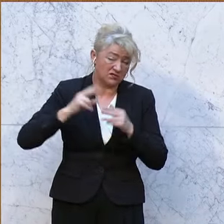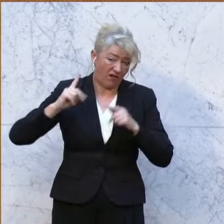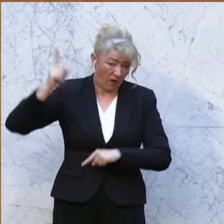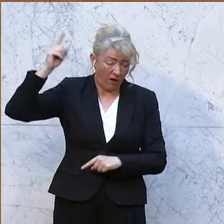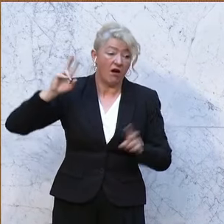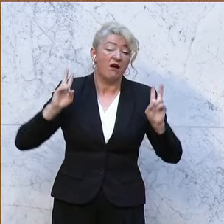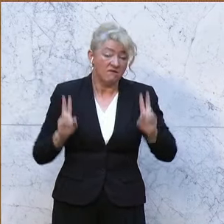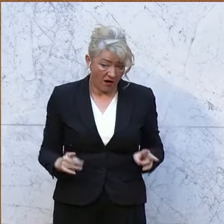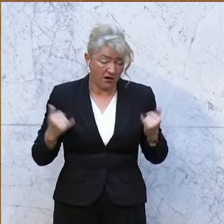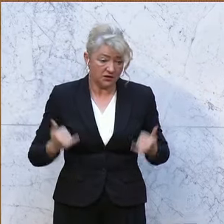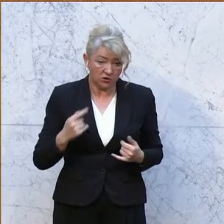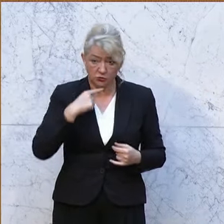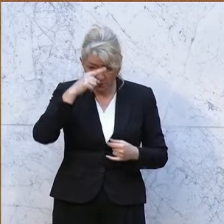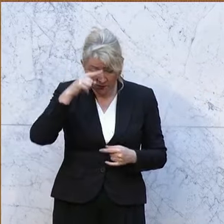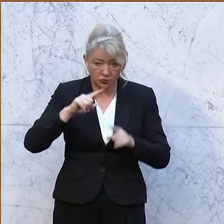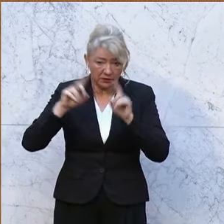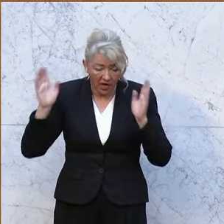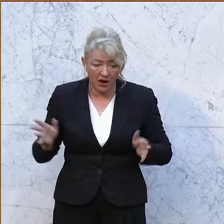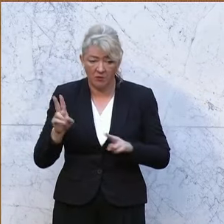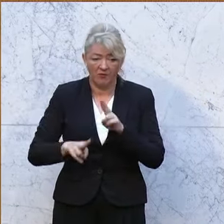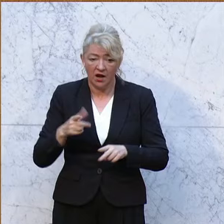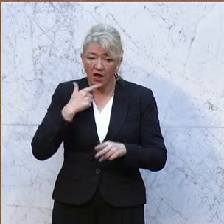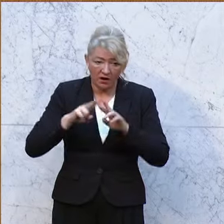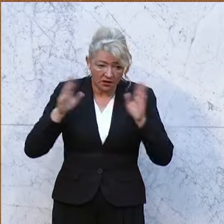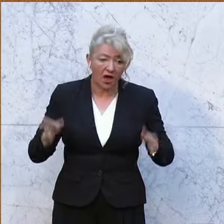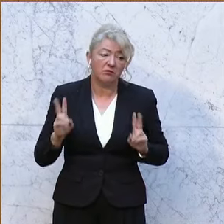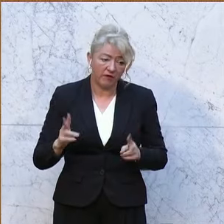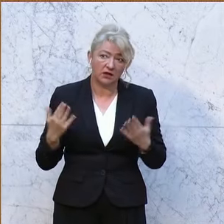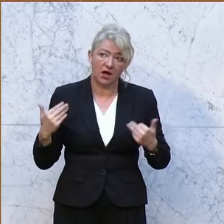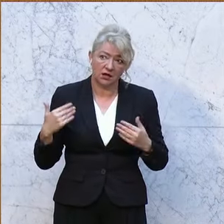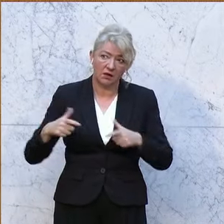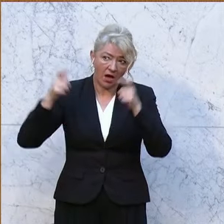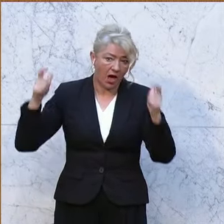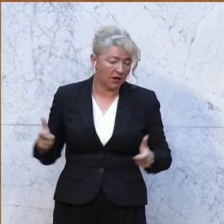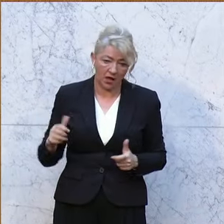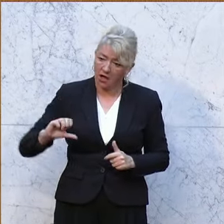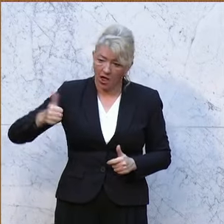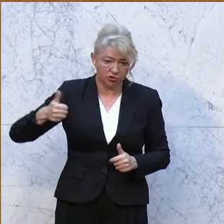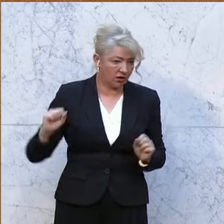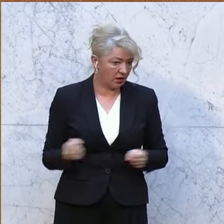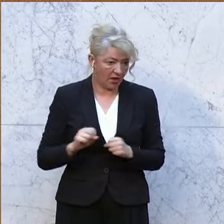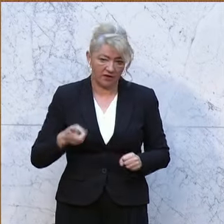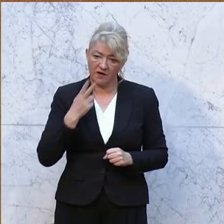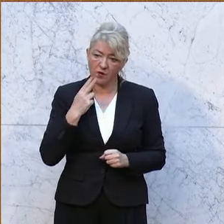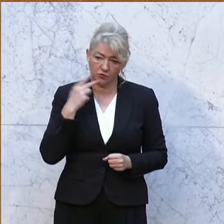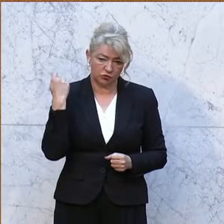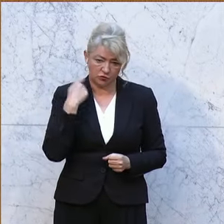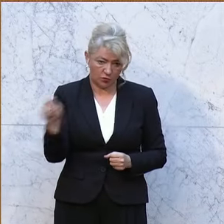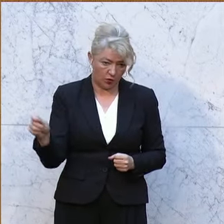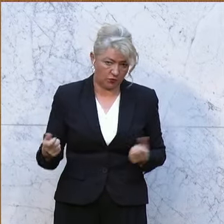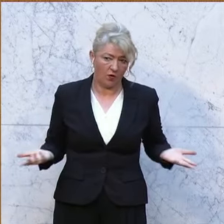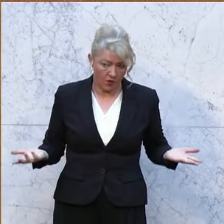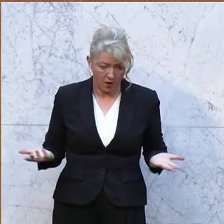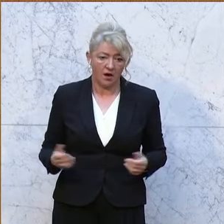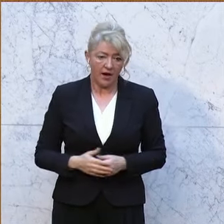Krankenhäusern oder Pflegealtenheimen man die Klimaanlagen nicht mehr einschalten kann, weil die Energiekosten nicht zu beheben